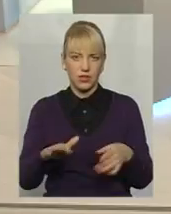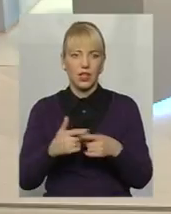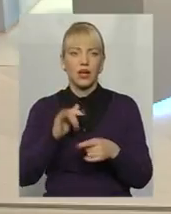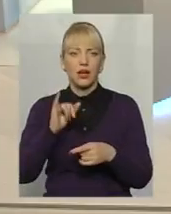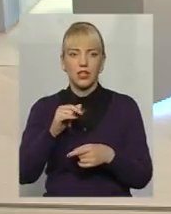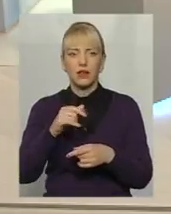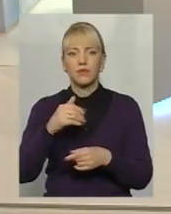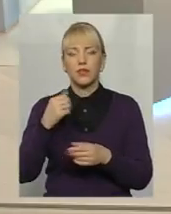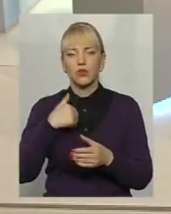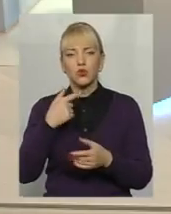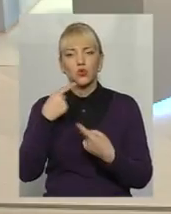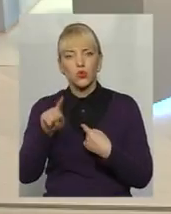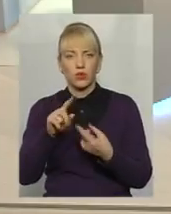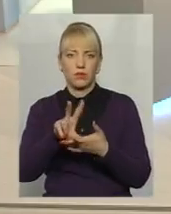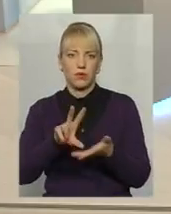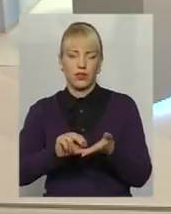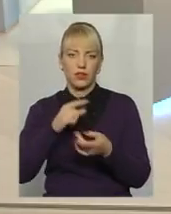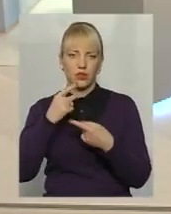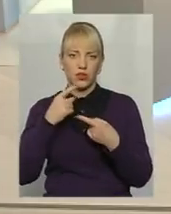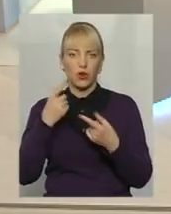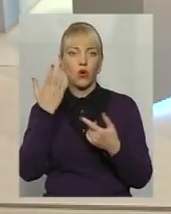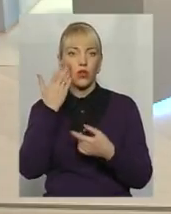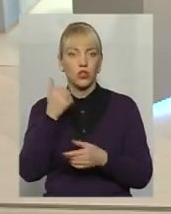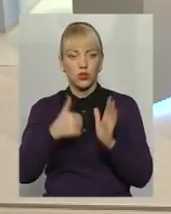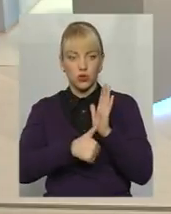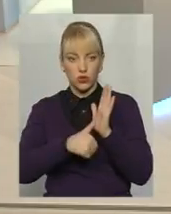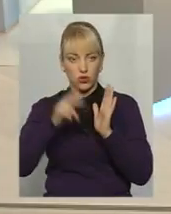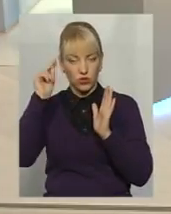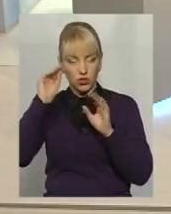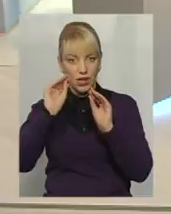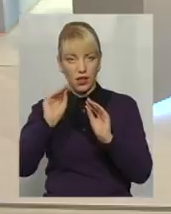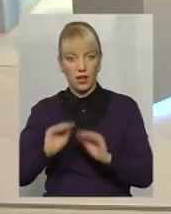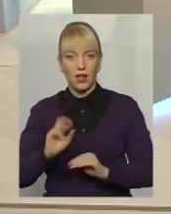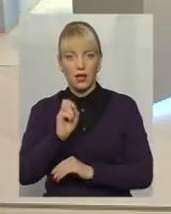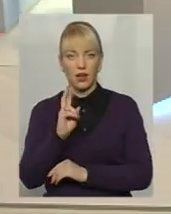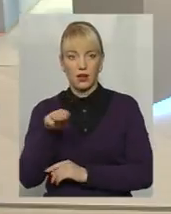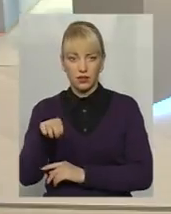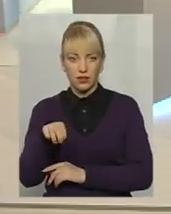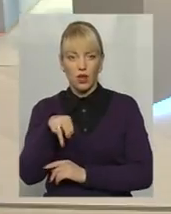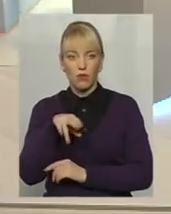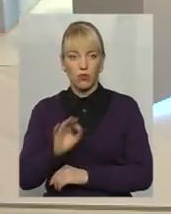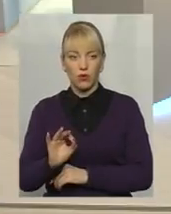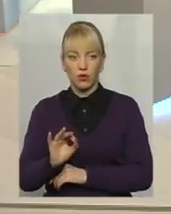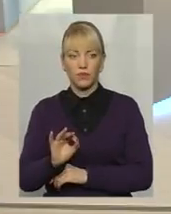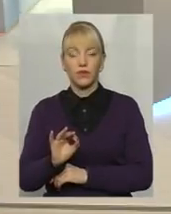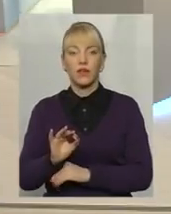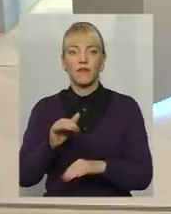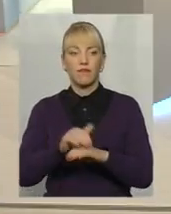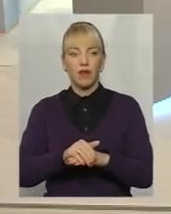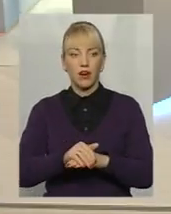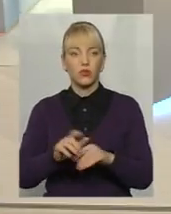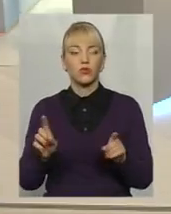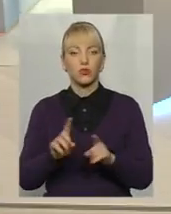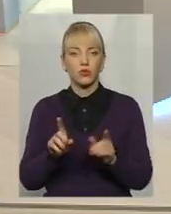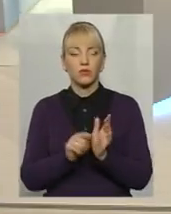приклад назвати, коли от 6-го числа складається акт по факту, що